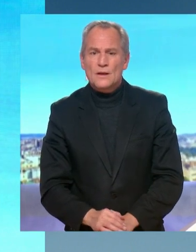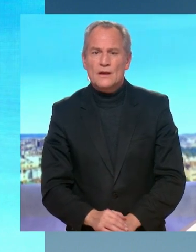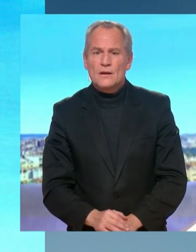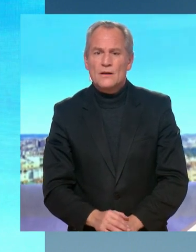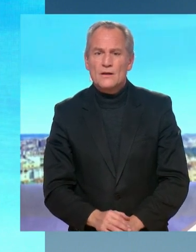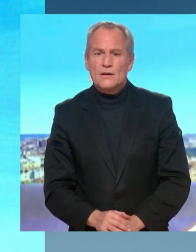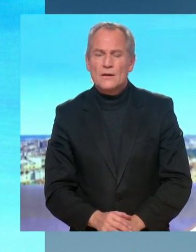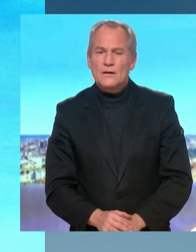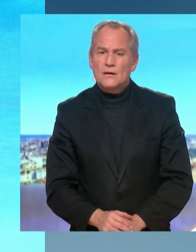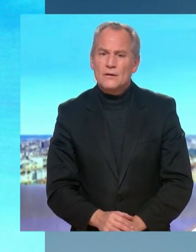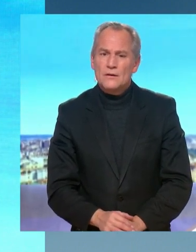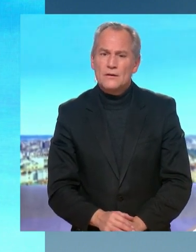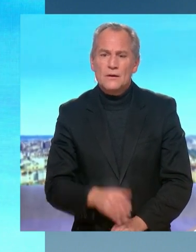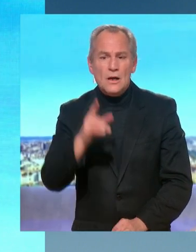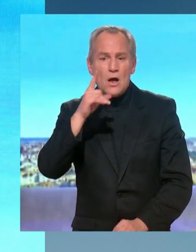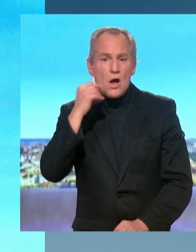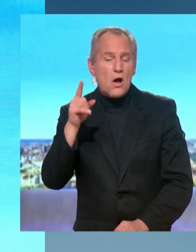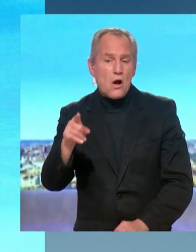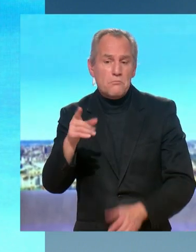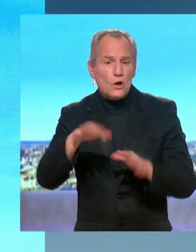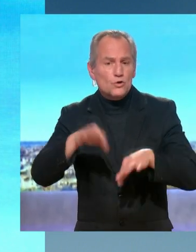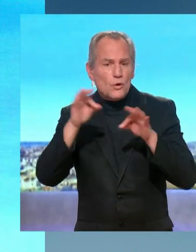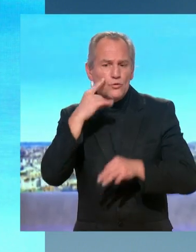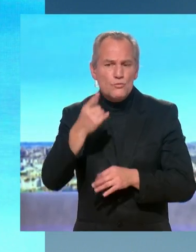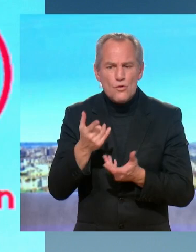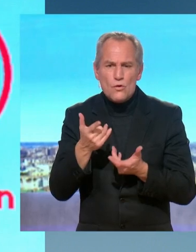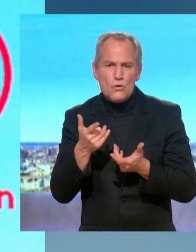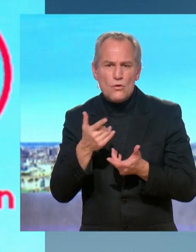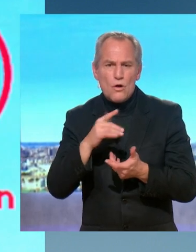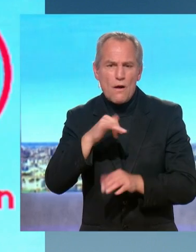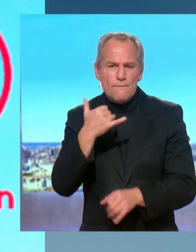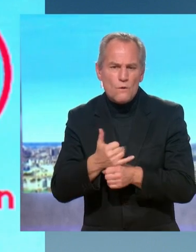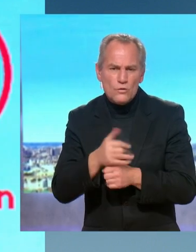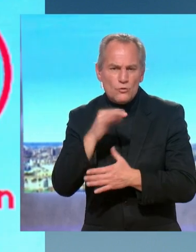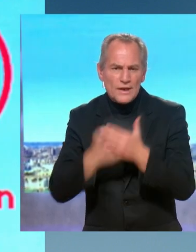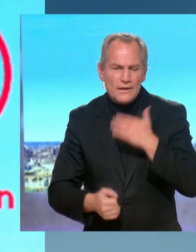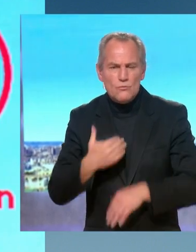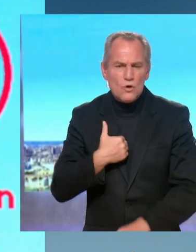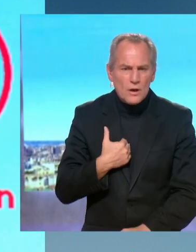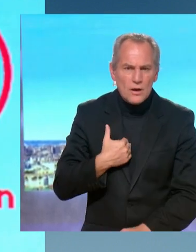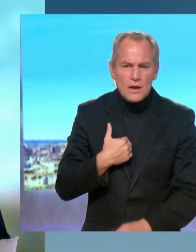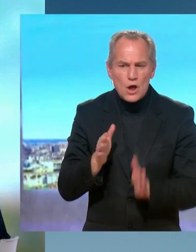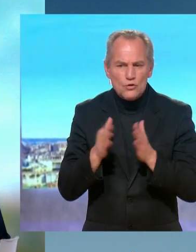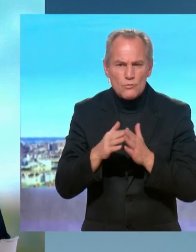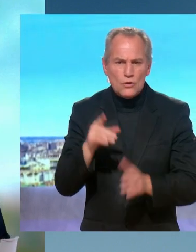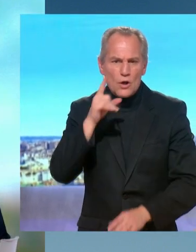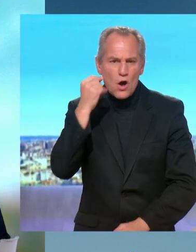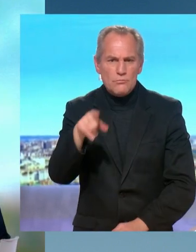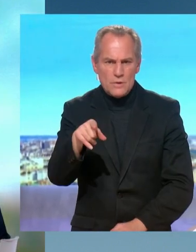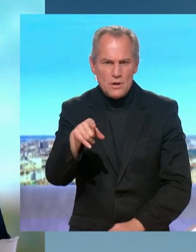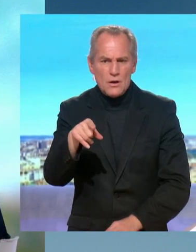un instructeur là-bas il a été suspendu qu'est-ce qui va se passer ? ben voilà c'est tout à fait inacceptable donc j'ai demandé qu'on suspende en effet